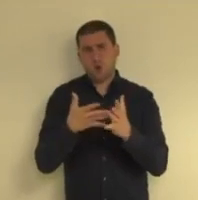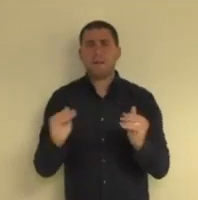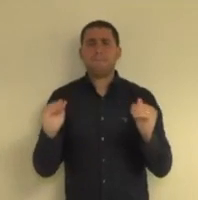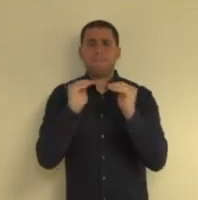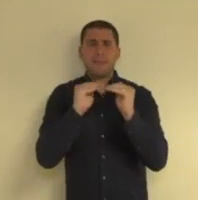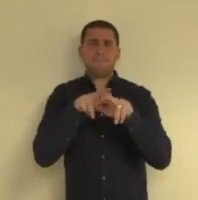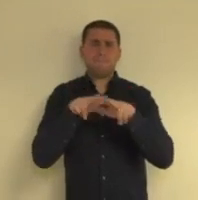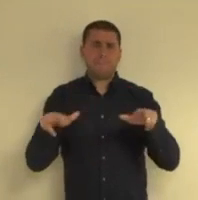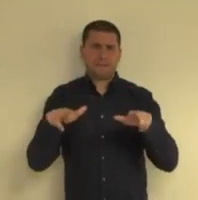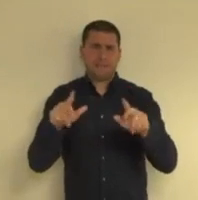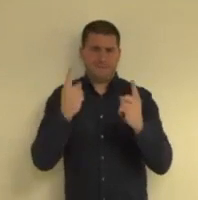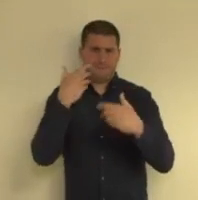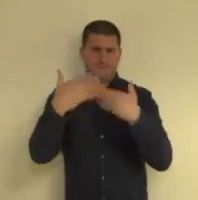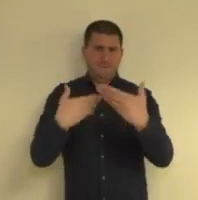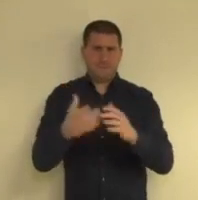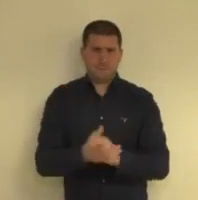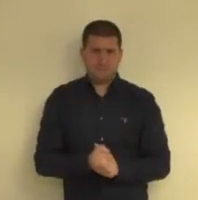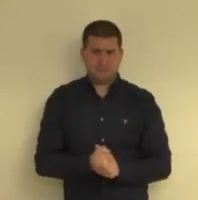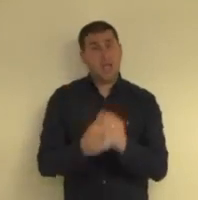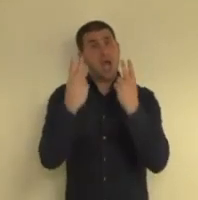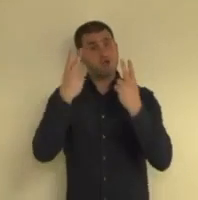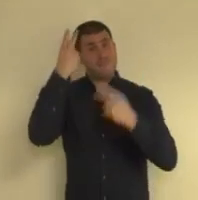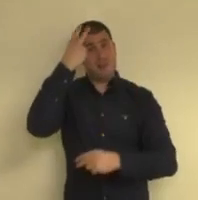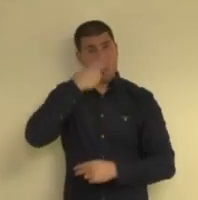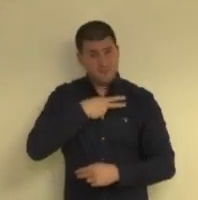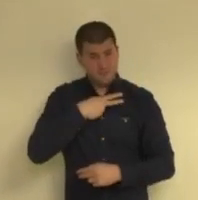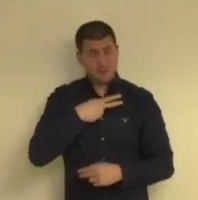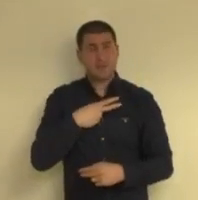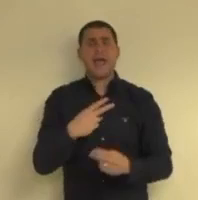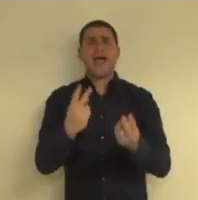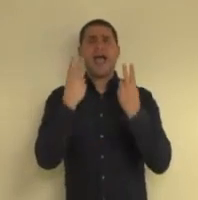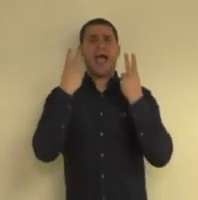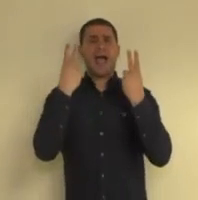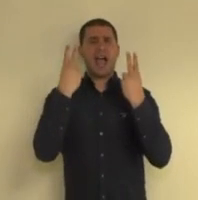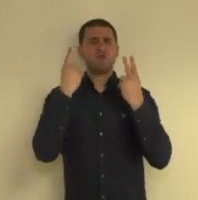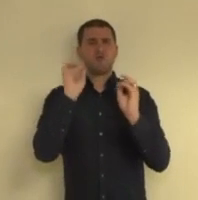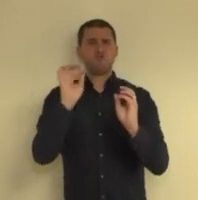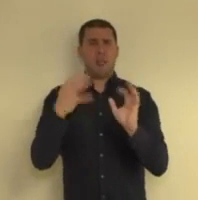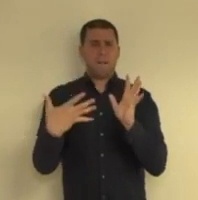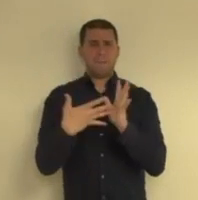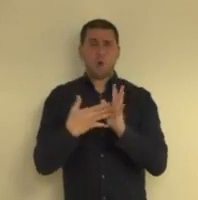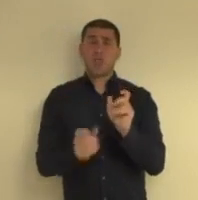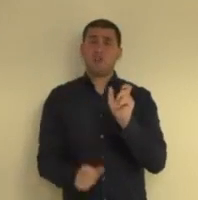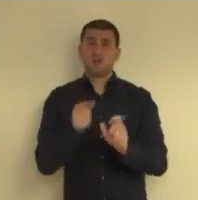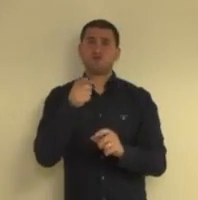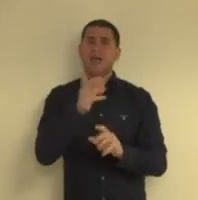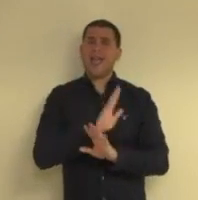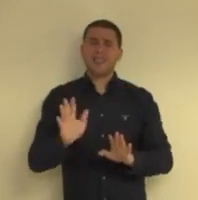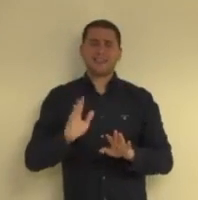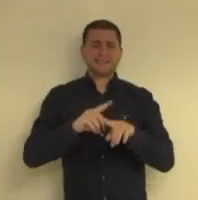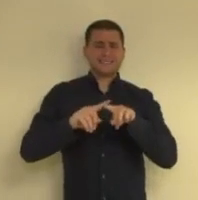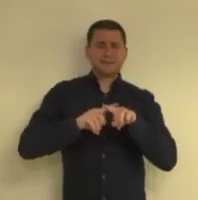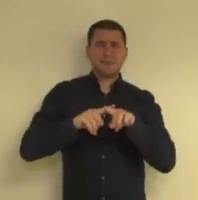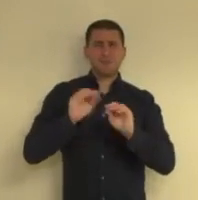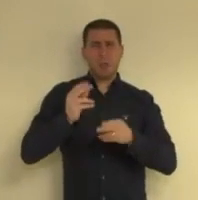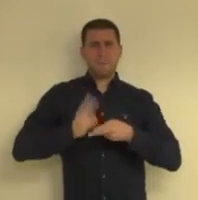בהתאם למצב חשוב להבין שערכן של הבדיקות באנשים שהם אסימפטומטיים